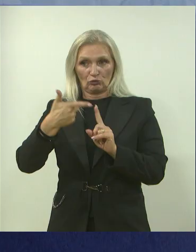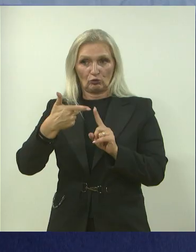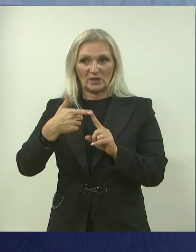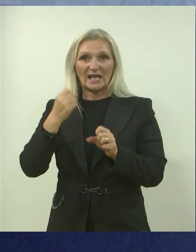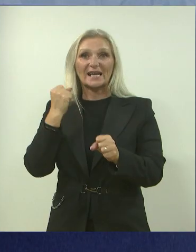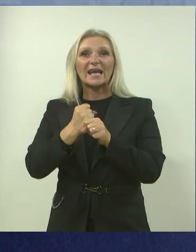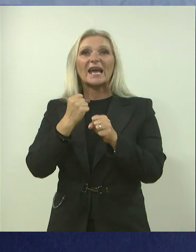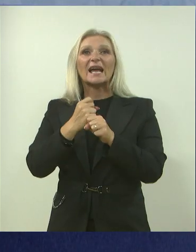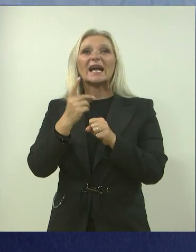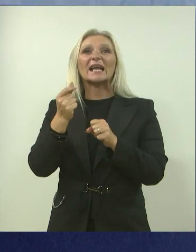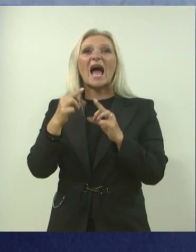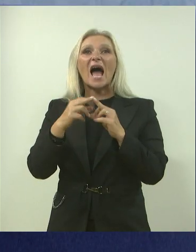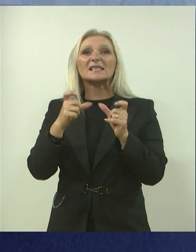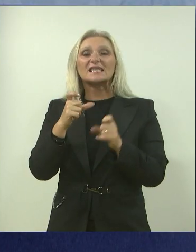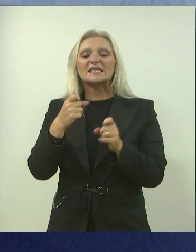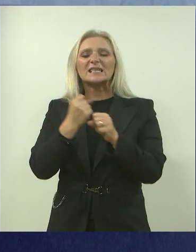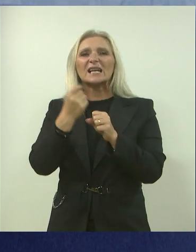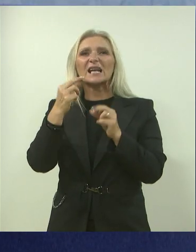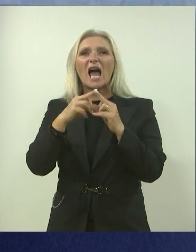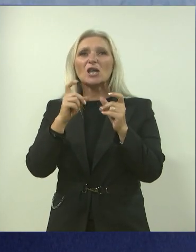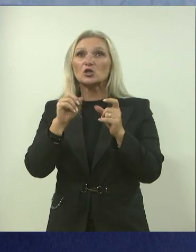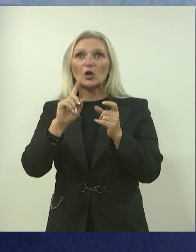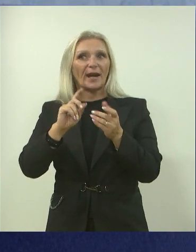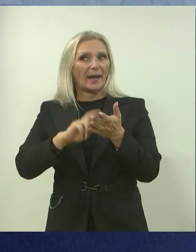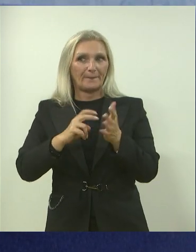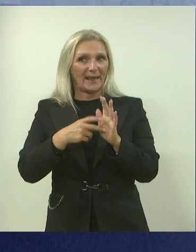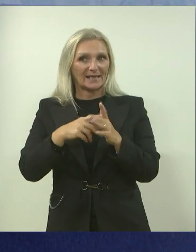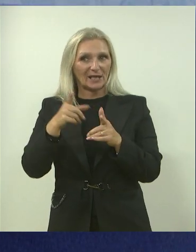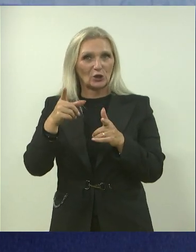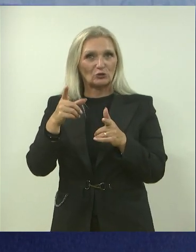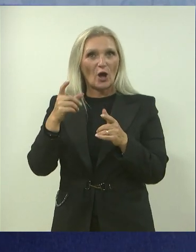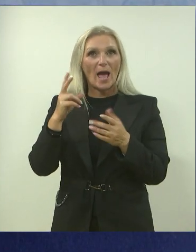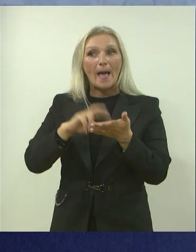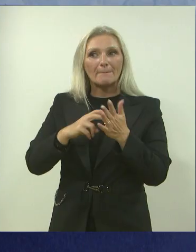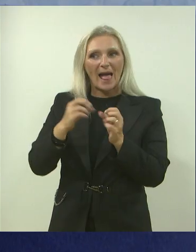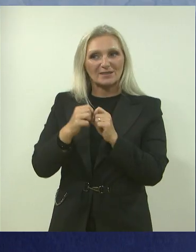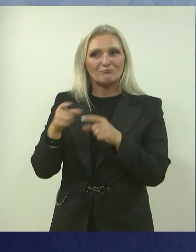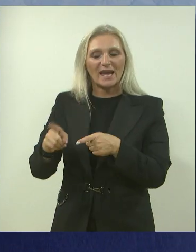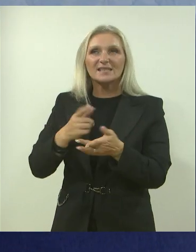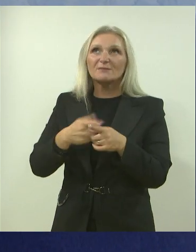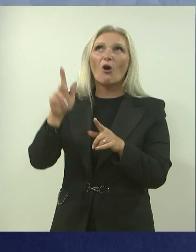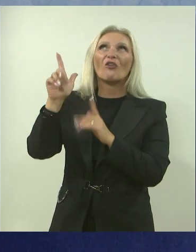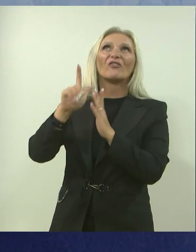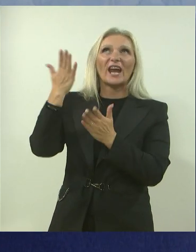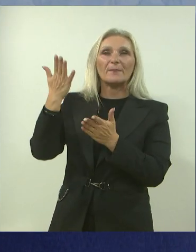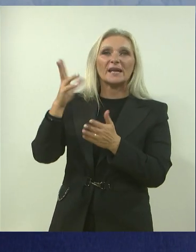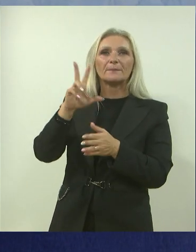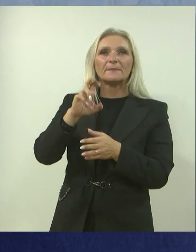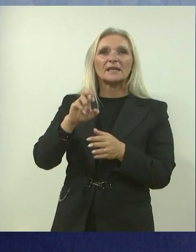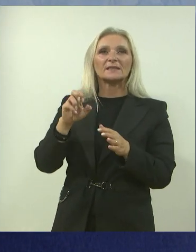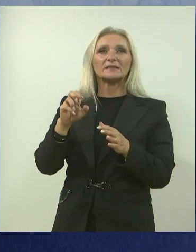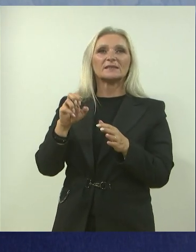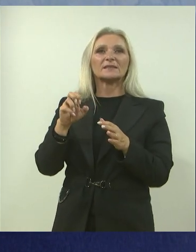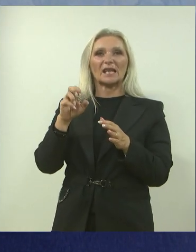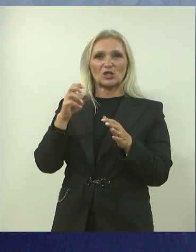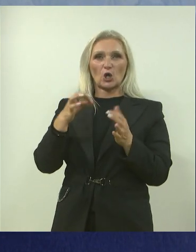grad s Grasov, zove mjesto, neplanirano, to je plan B, spod vremenski uvjeta, 386 km. I onda